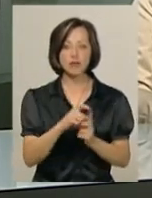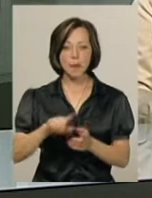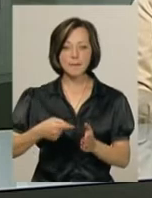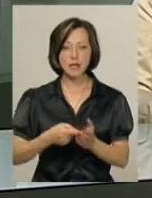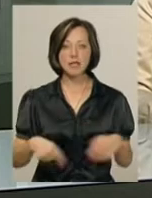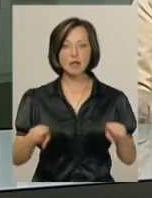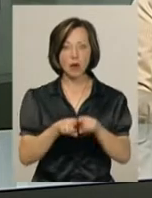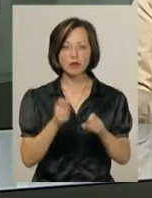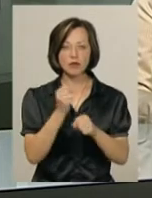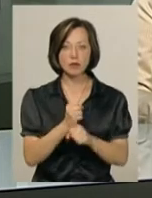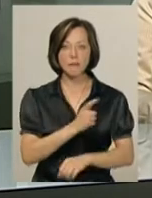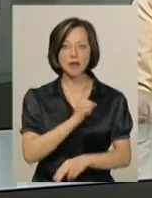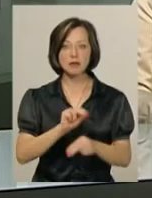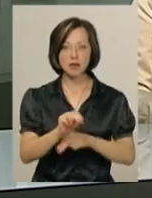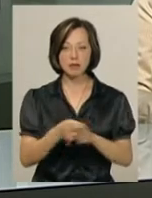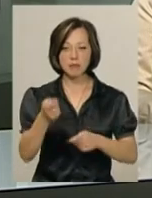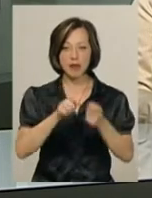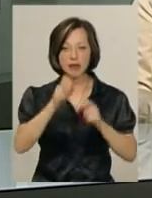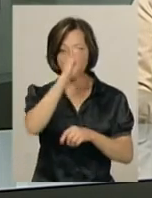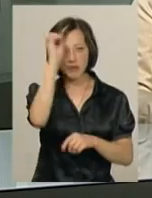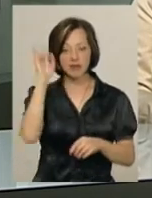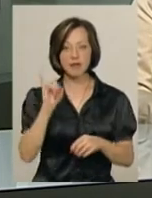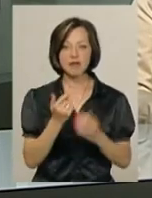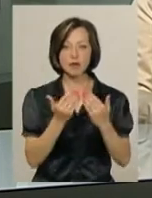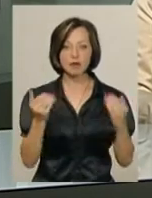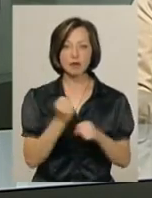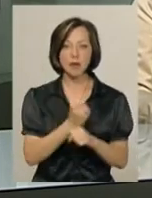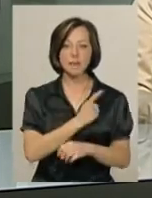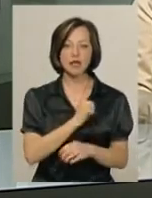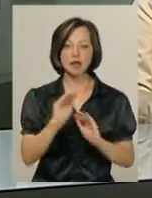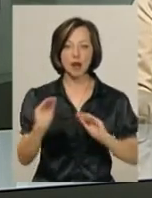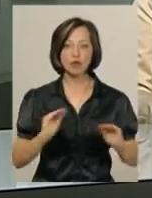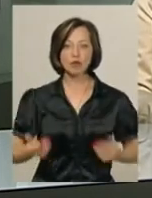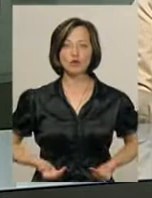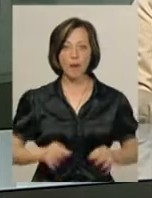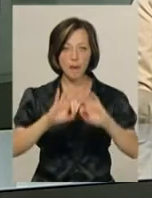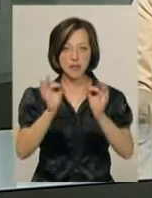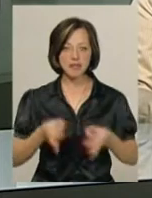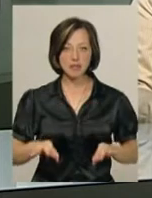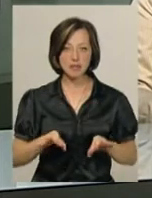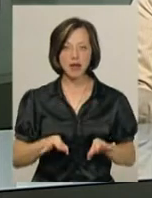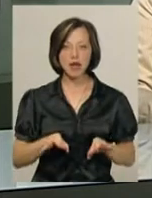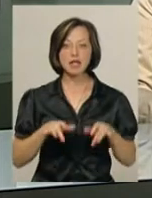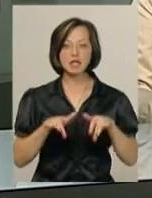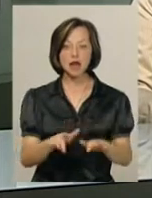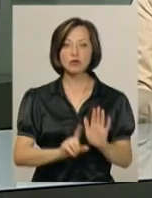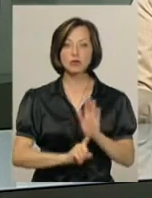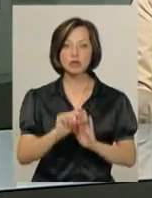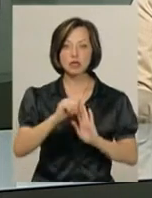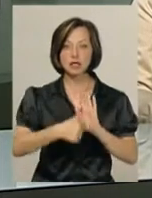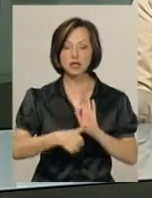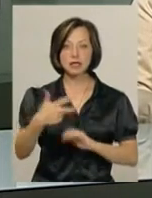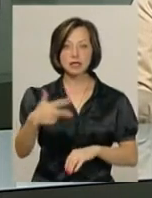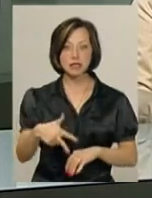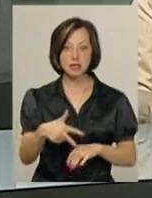у місті також влаштують майстер-класи сплетення вінків та виставку робіт майстрів декоративно-ужиткового мистецтва. Захід розпочнеться о 16